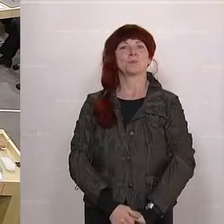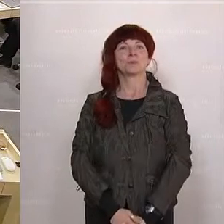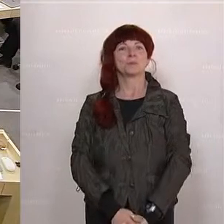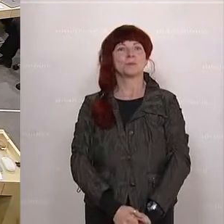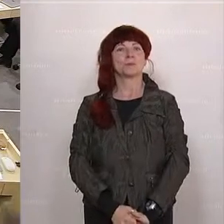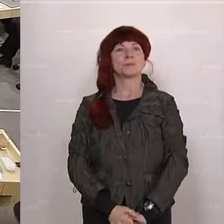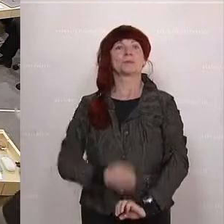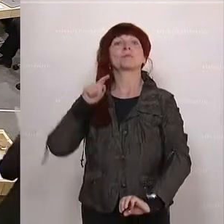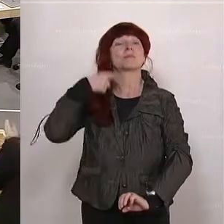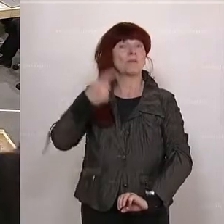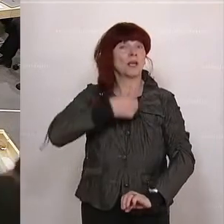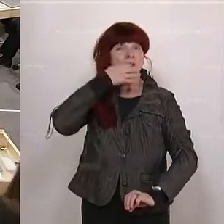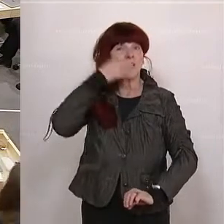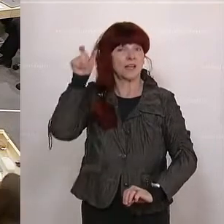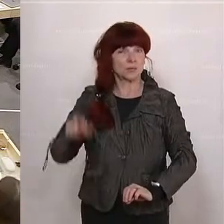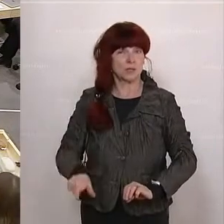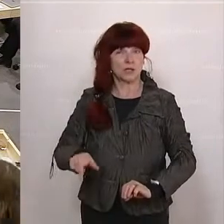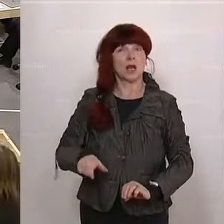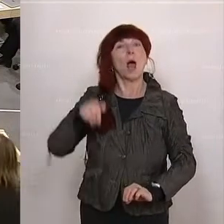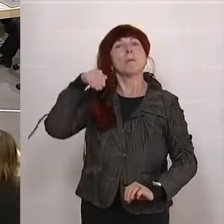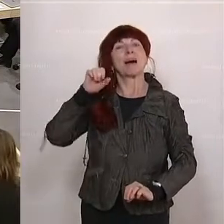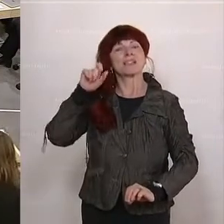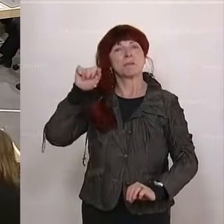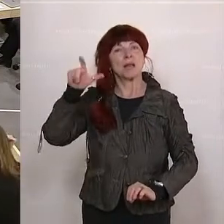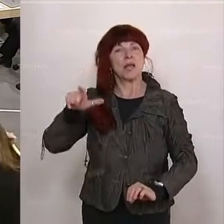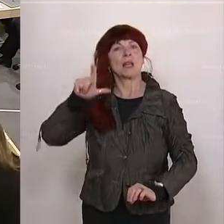Nächster Redner, Herr Abgeordneter Maximilian Lercher.